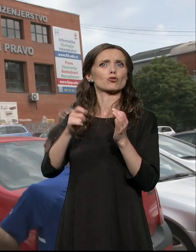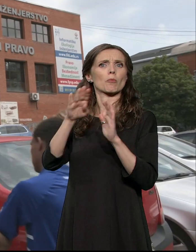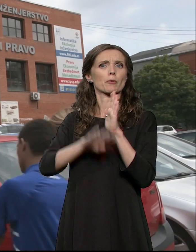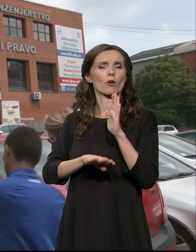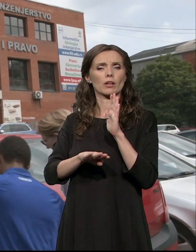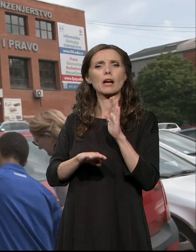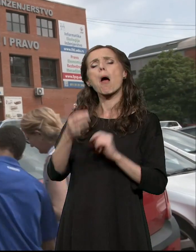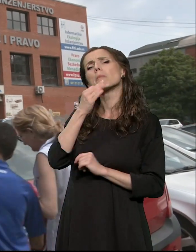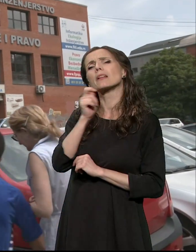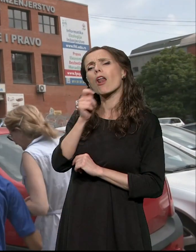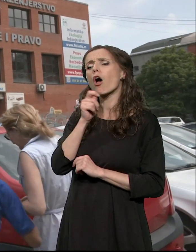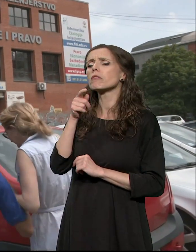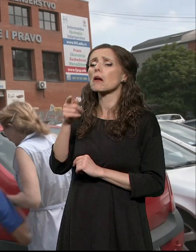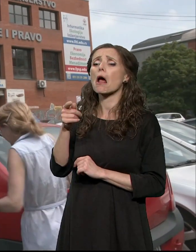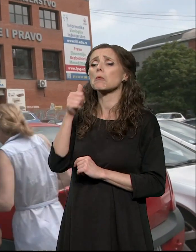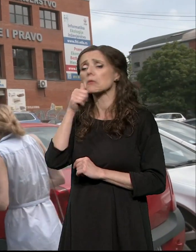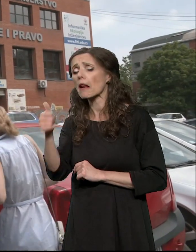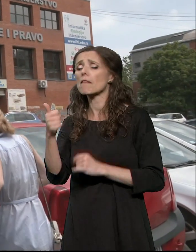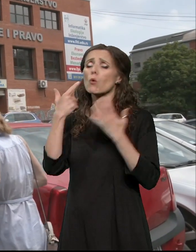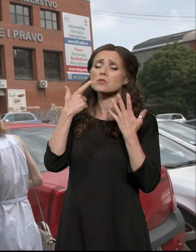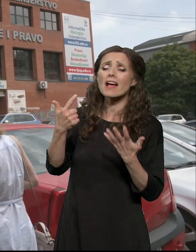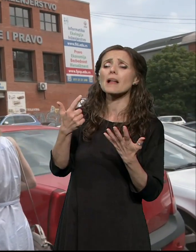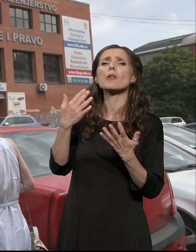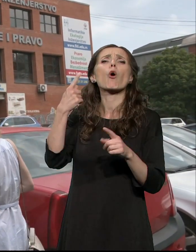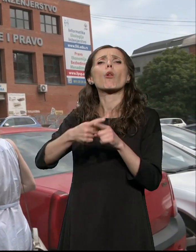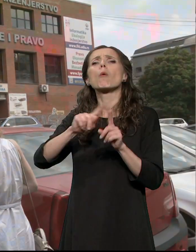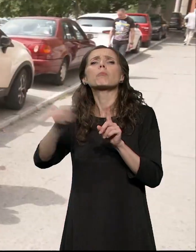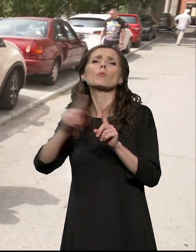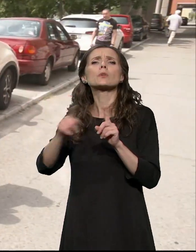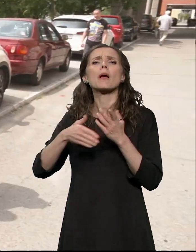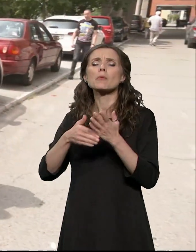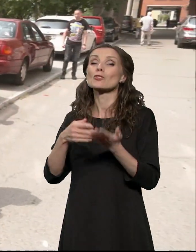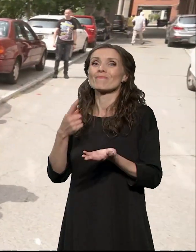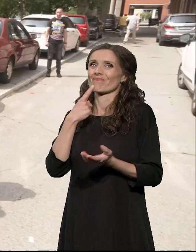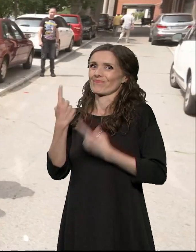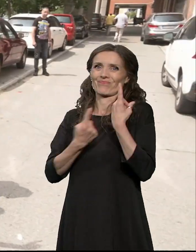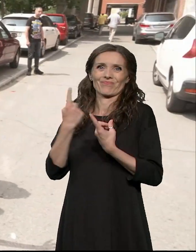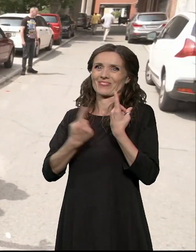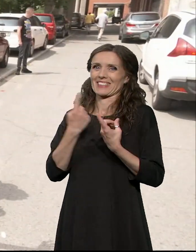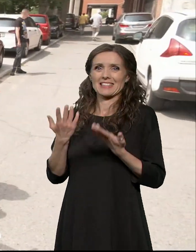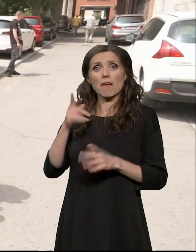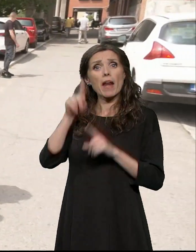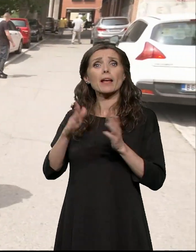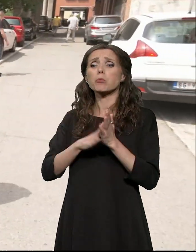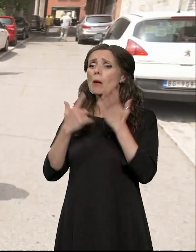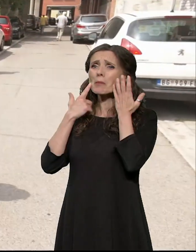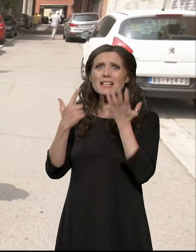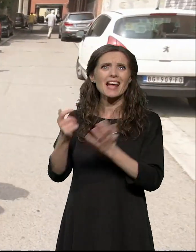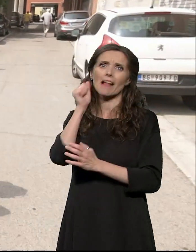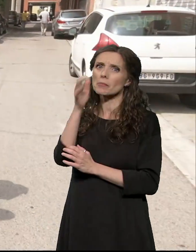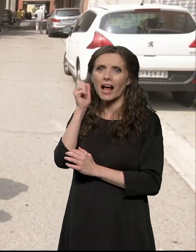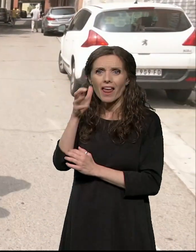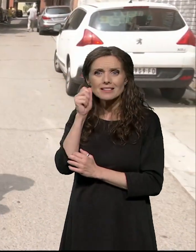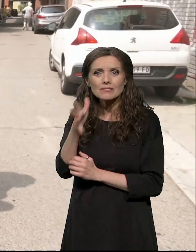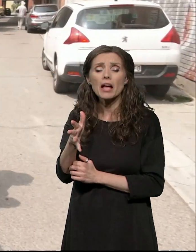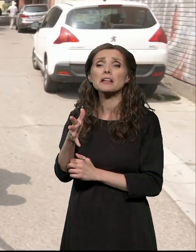dolazite dnevno, nedeljno da mu pomažete? Kako kada. Nekada ispunimo celu nedelju, nekada